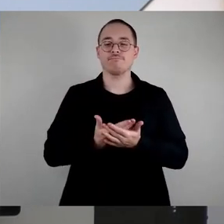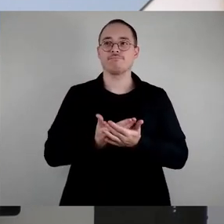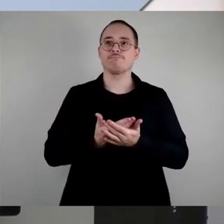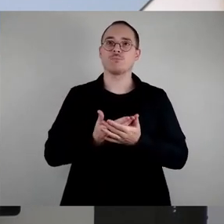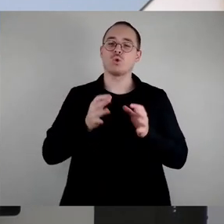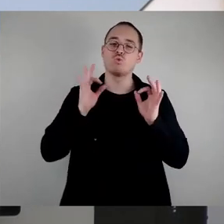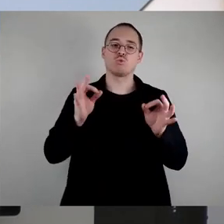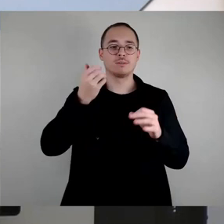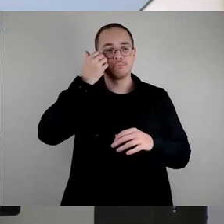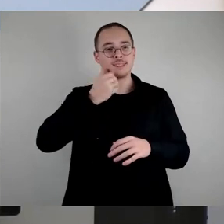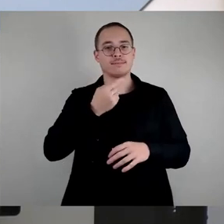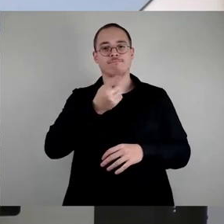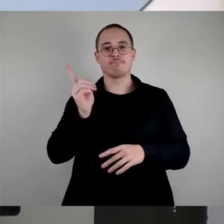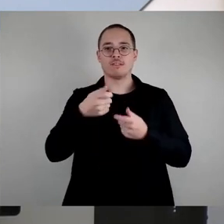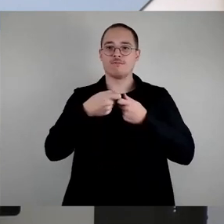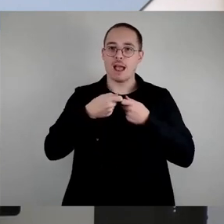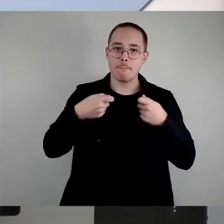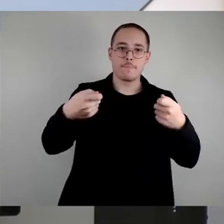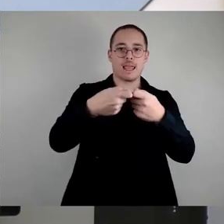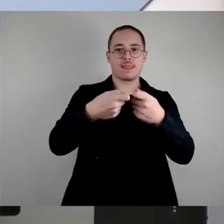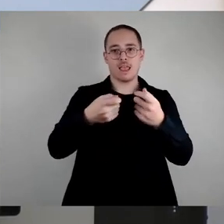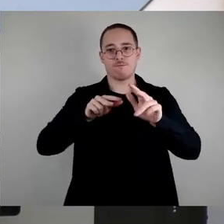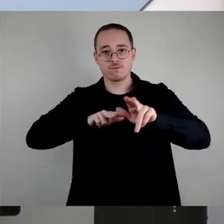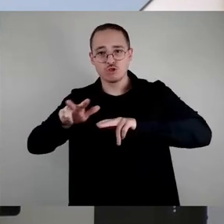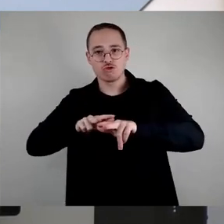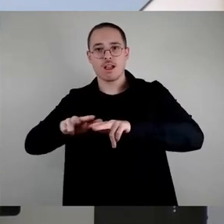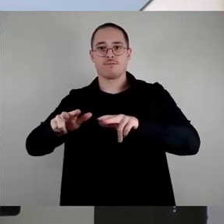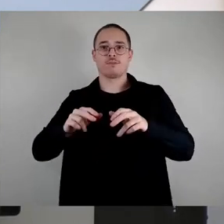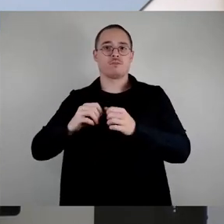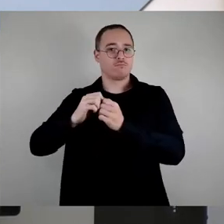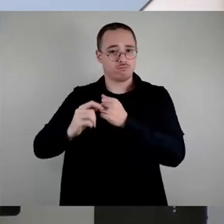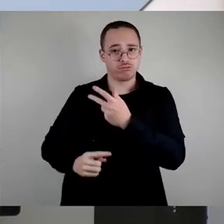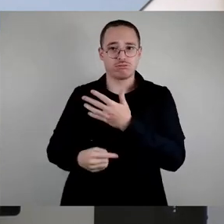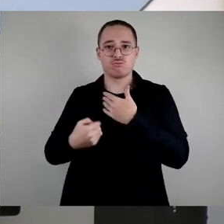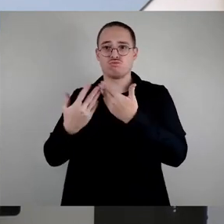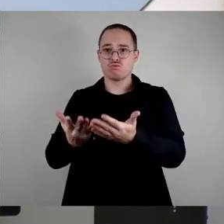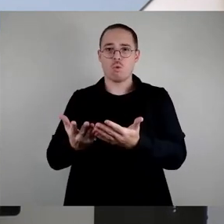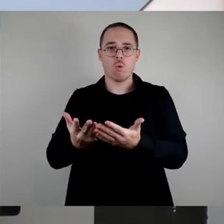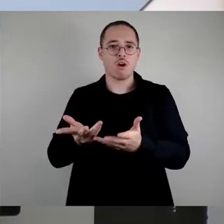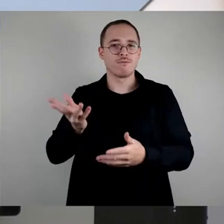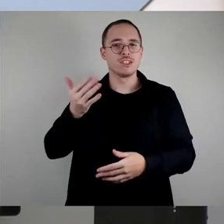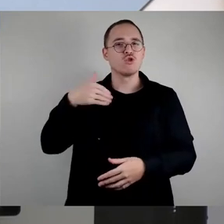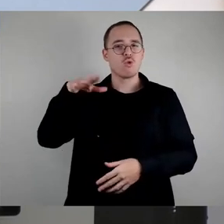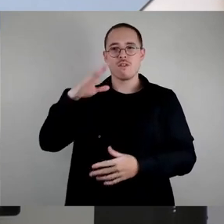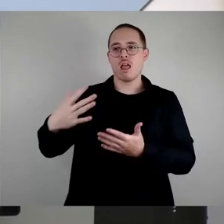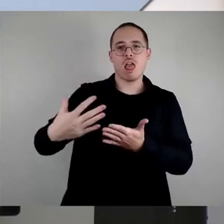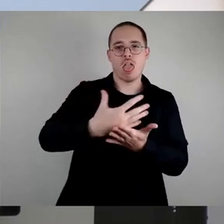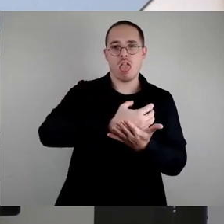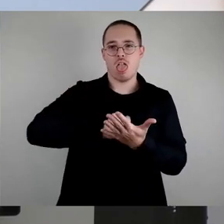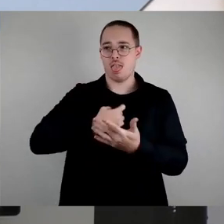Verbände und der Wirtschaft, die hier etwas zu viel erntet, ohne zu sehen.